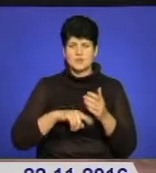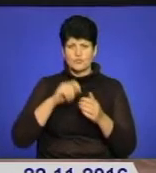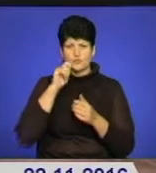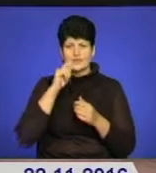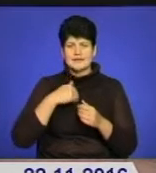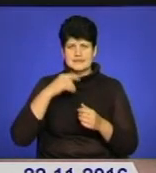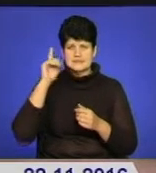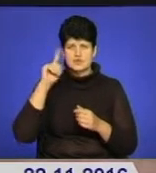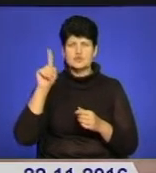хочу присвятити її всім тим, хто піднявся і вийшов на Майдан в 13-му році. І в тим людям, які до